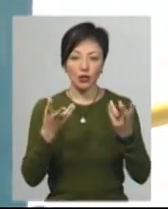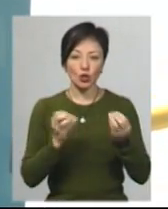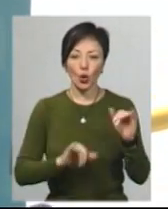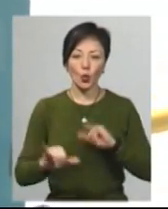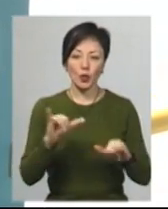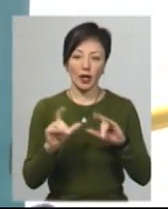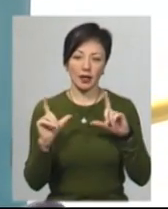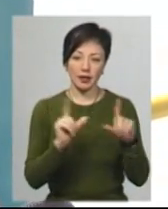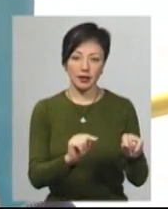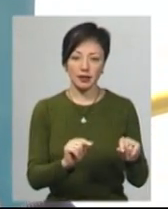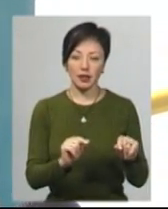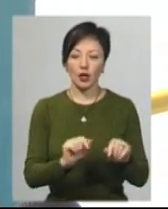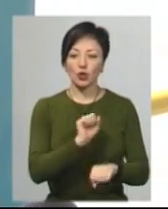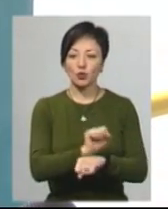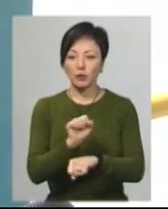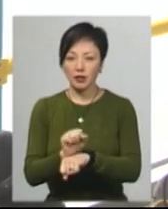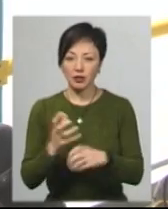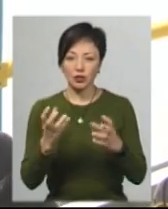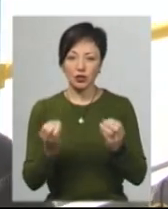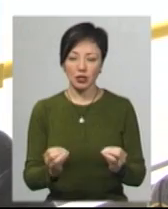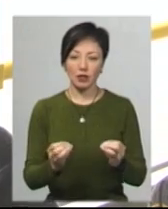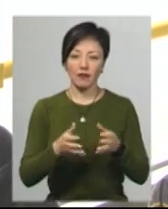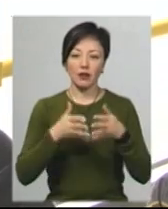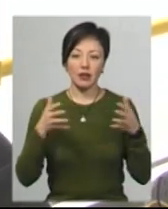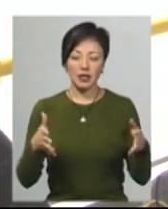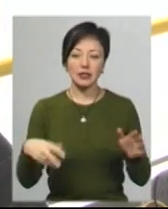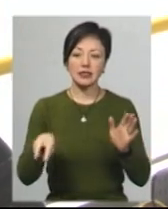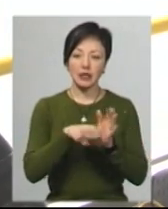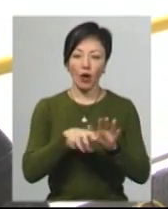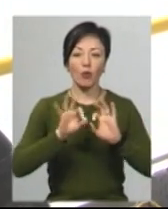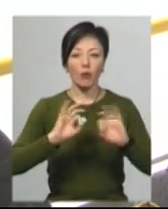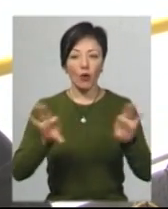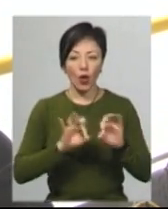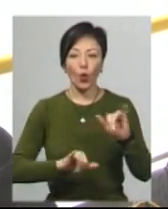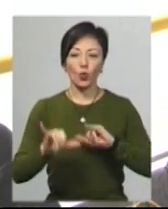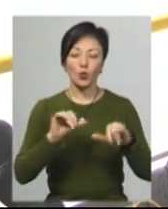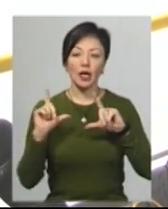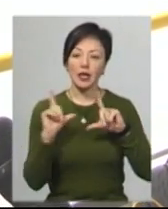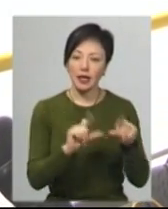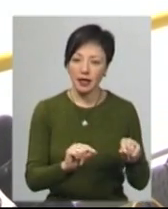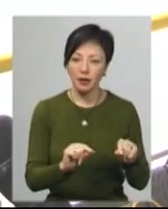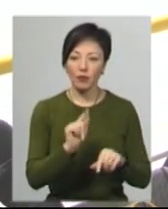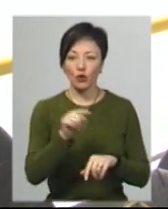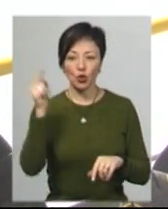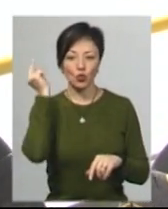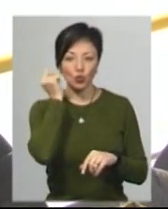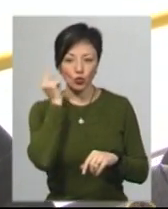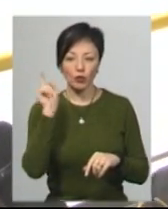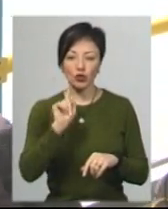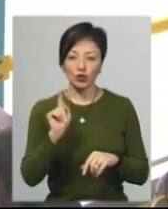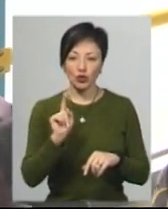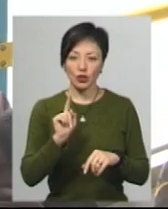куди їхати. Ще остановки такі великі. Сідають, я їм пояснюю, куди їдемо. Бо вони думають, що